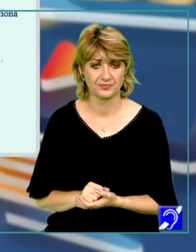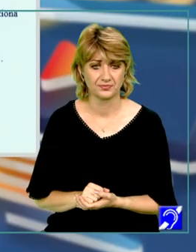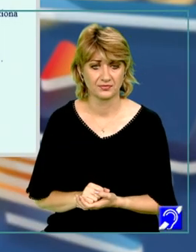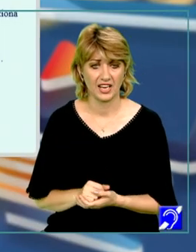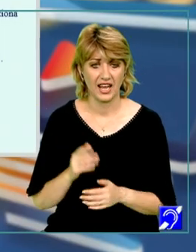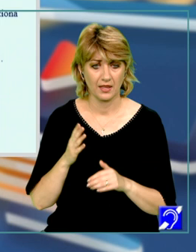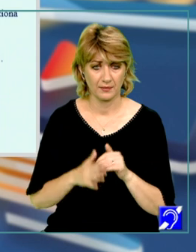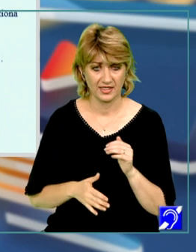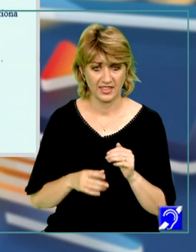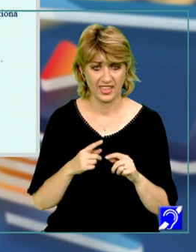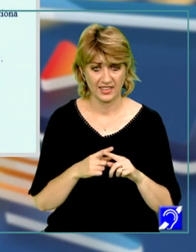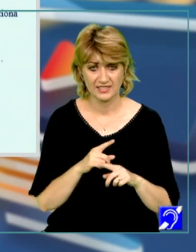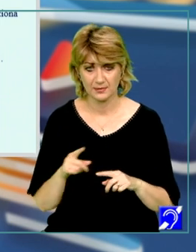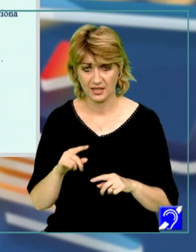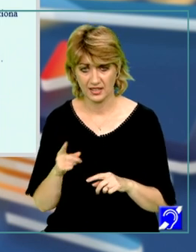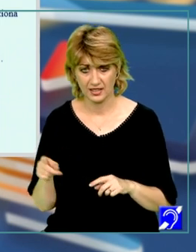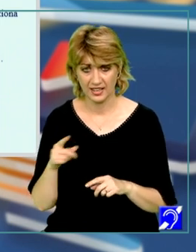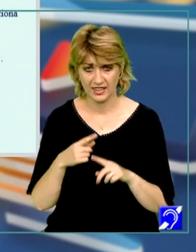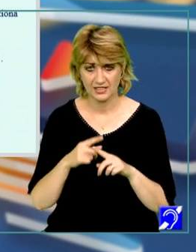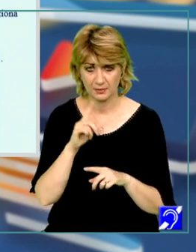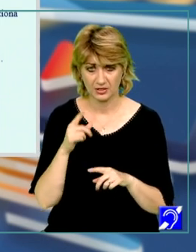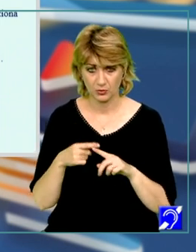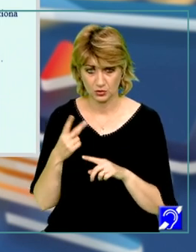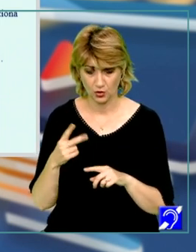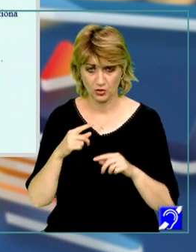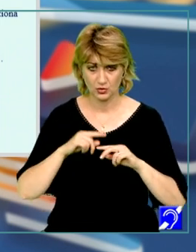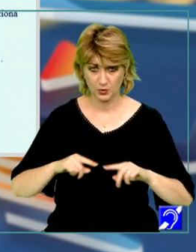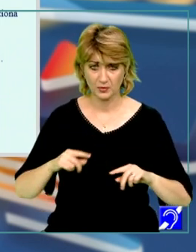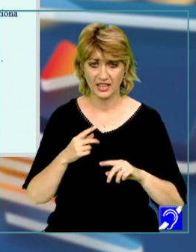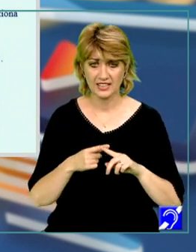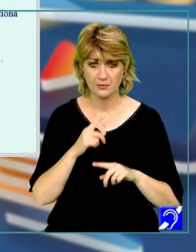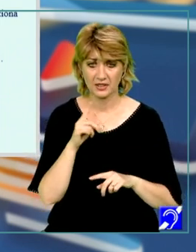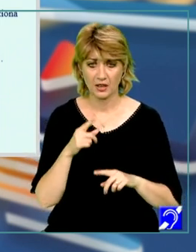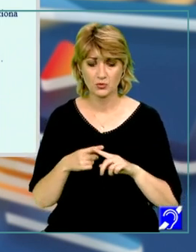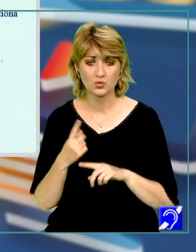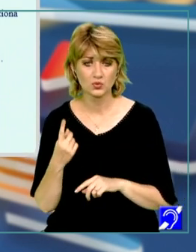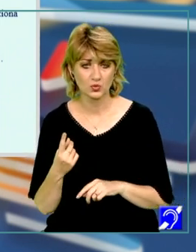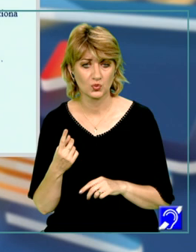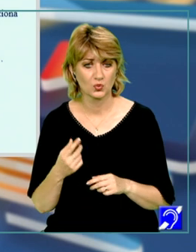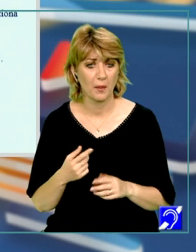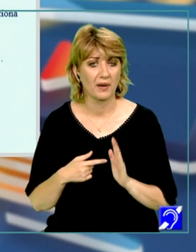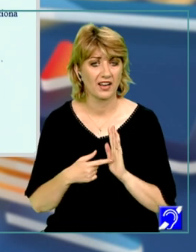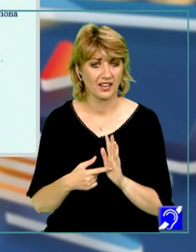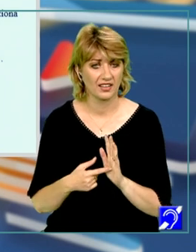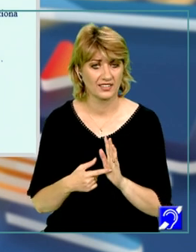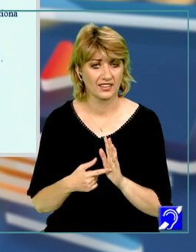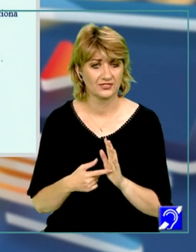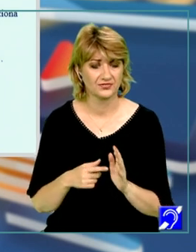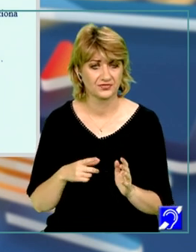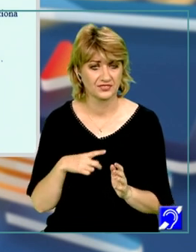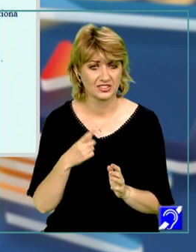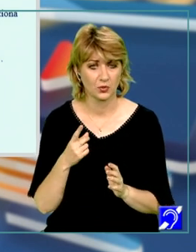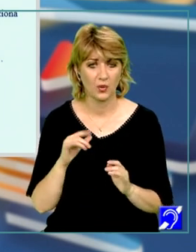deci limita când x tinde la infinit din x pătrat plus 2 pe x pătrat plus 1. Am evidențiat că ne situăm într-un caz de